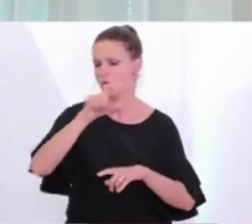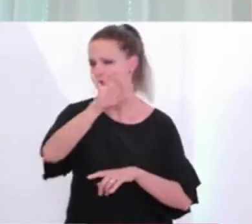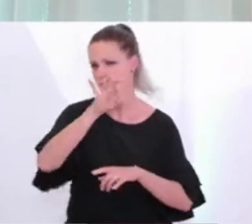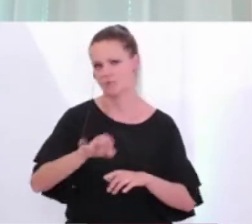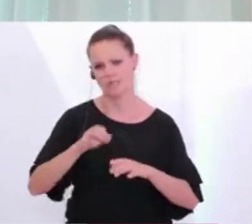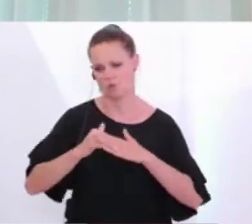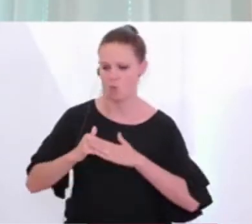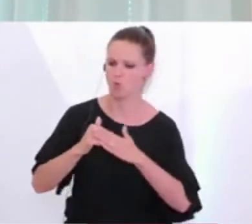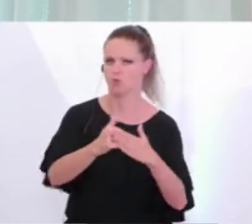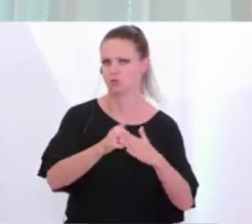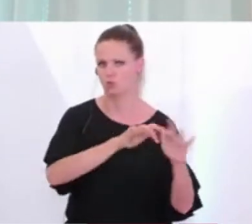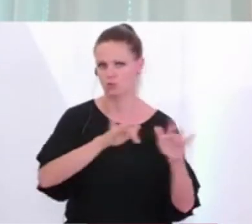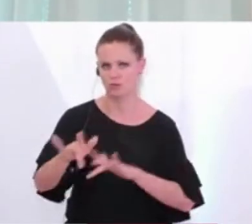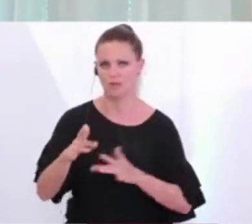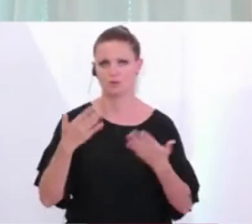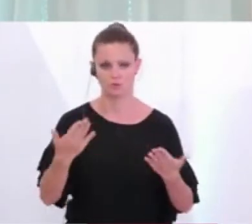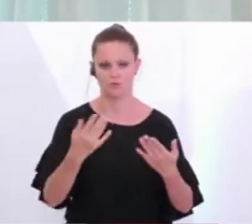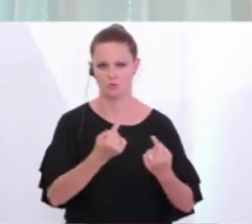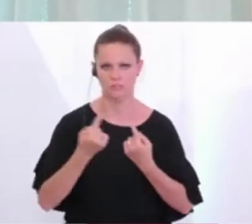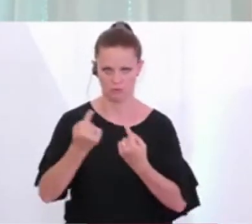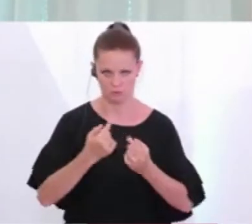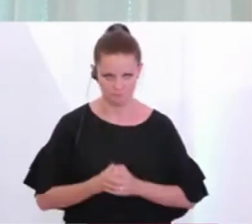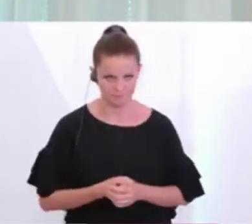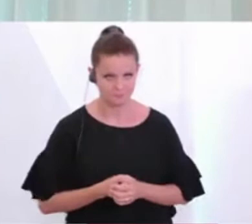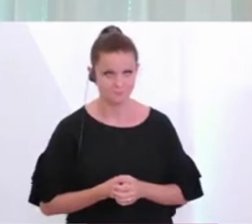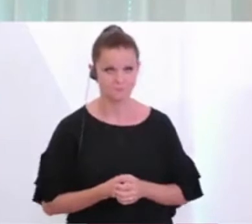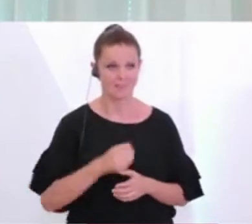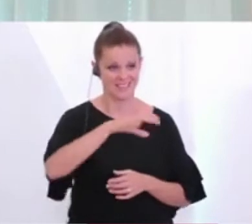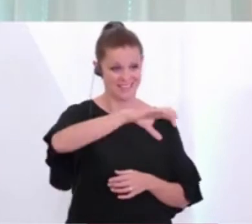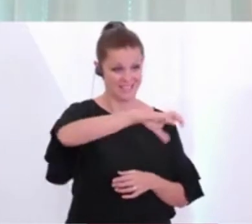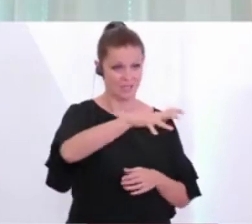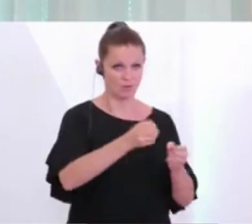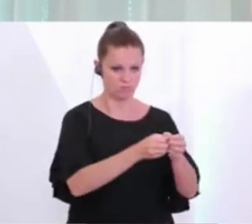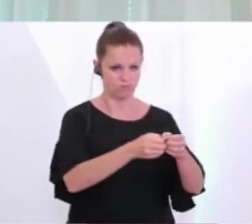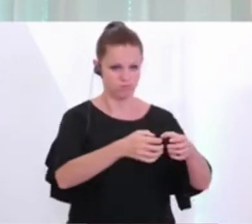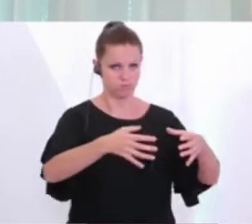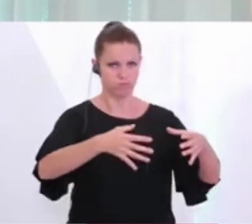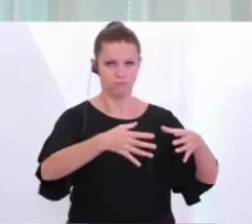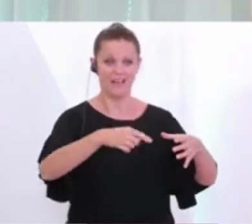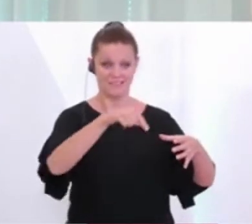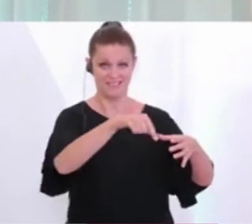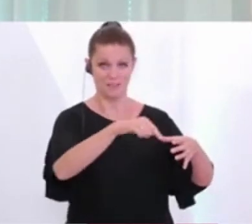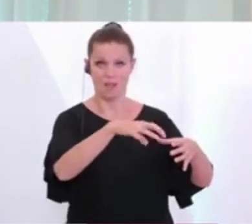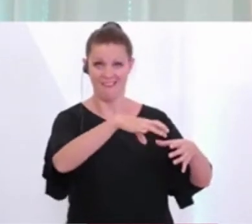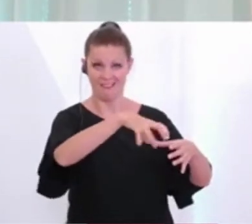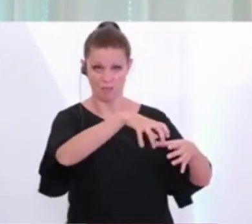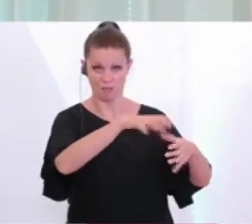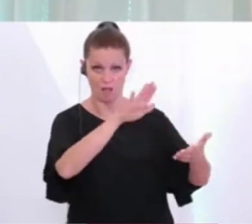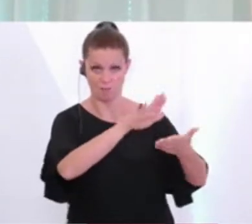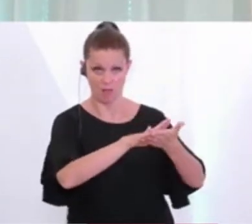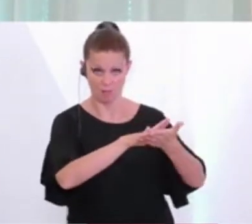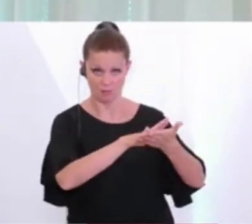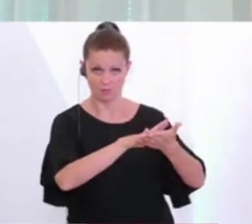Unterstützung bei diesem Kurs. Das heißt, regionale Cluster, solange es regionale Cluster bleiben,